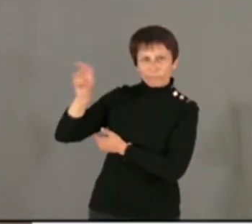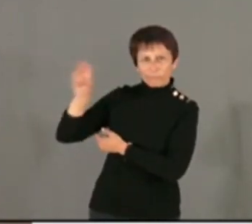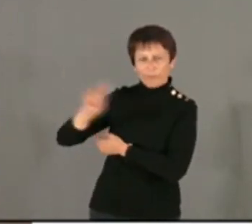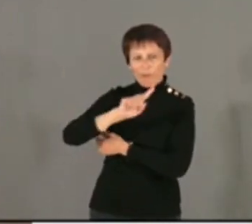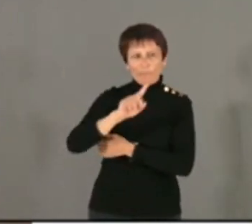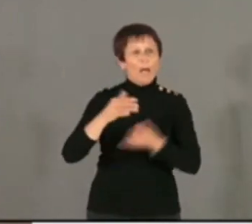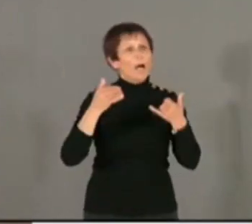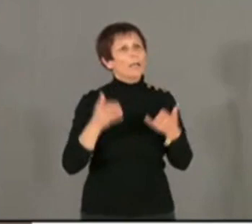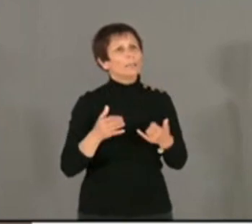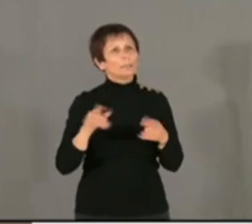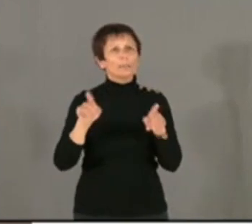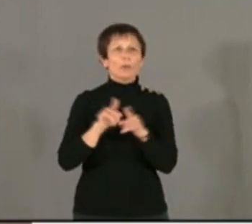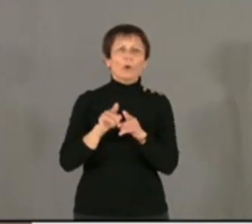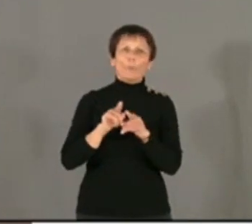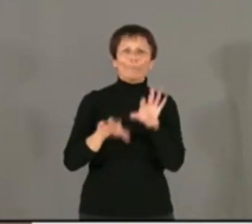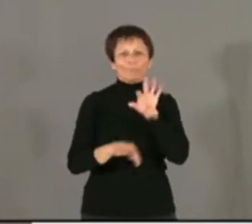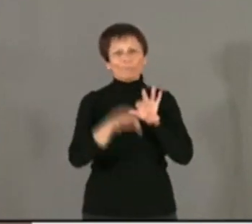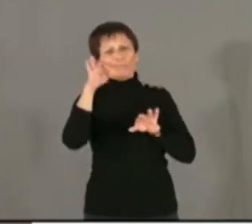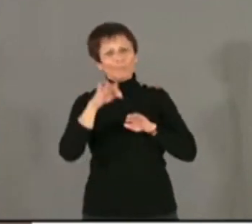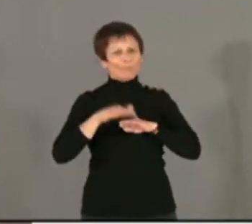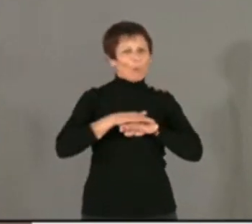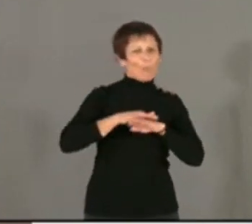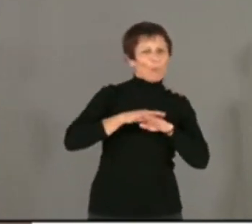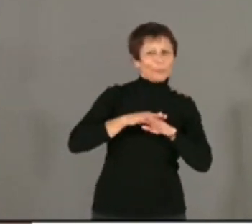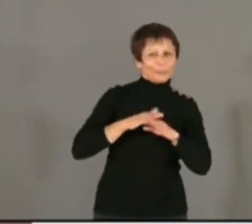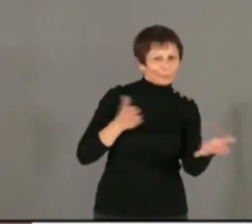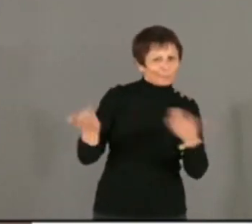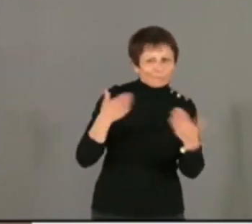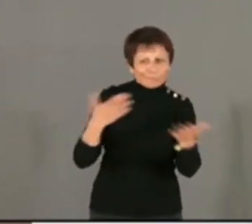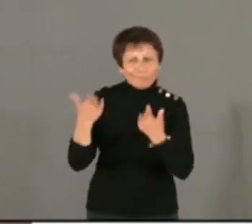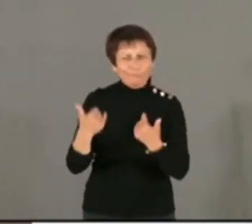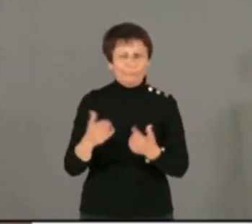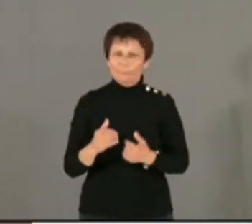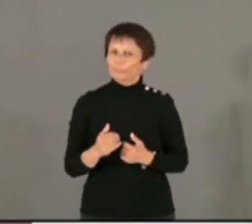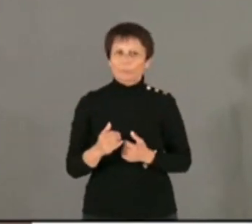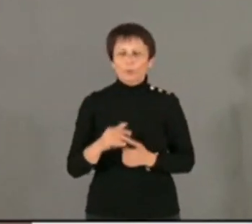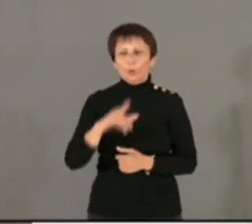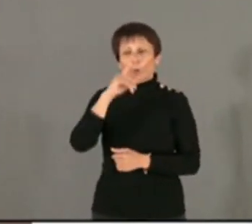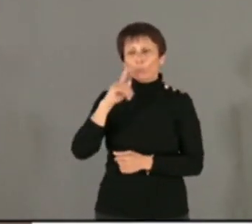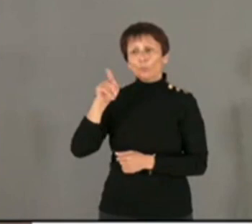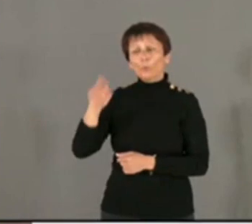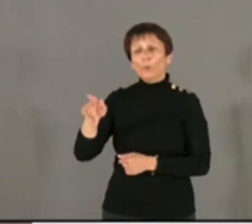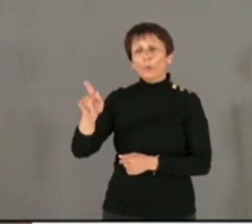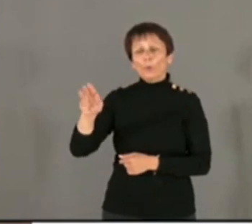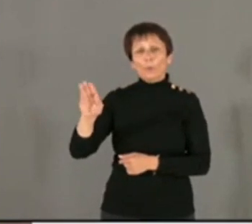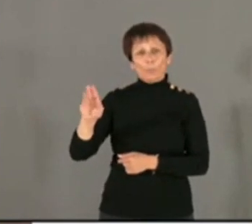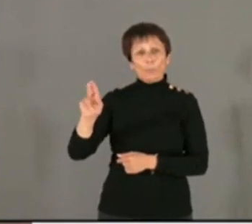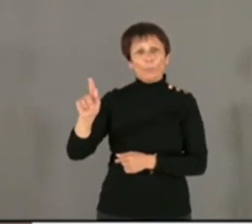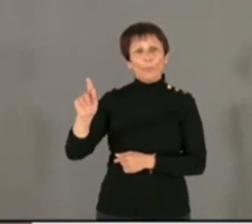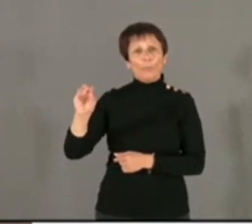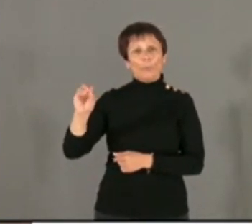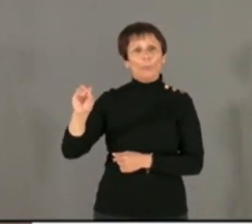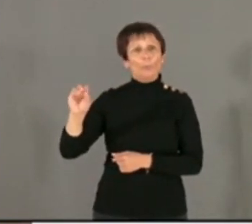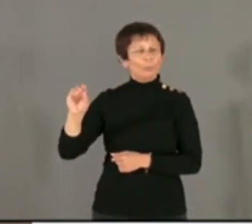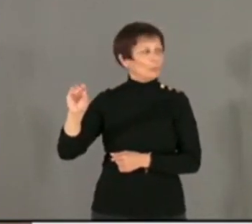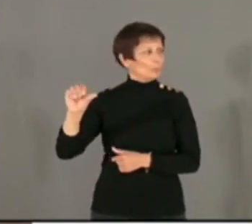pour en sortir des arguments politiques ou électoraux. Bujeau a été un